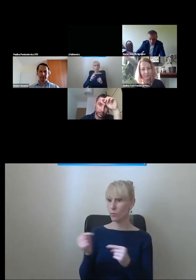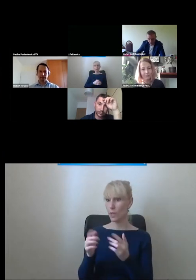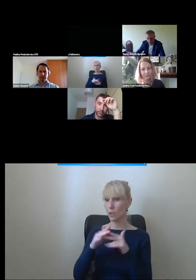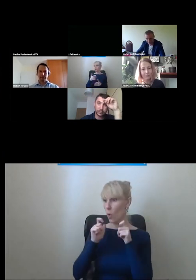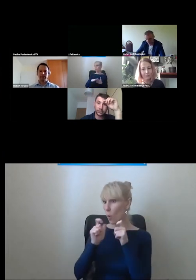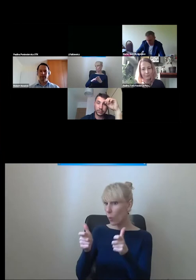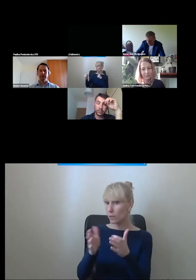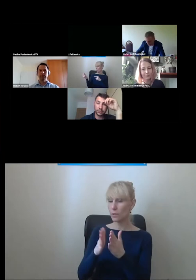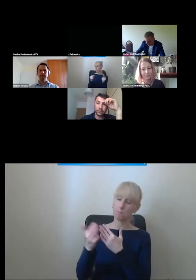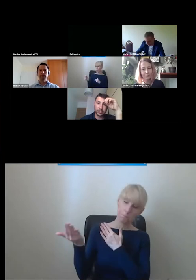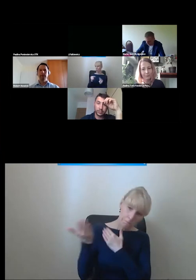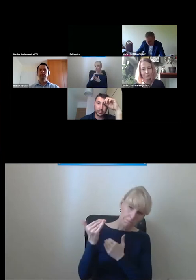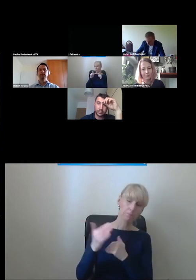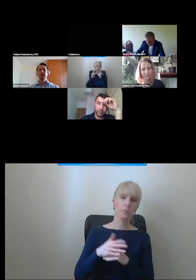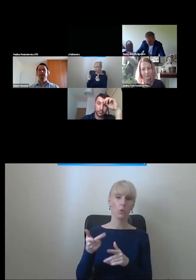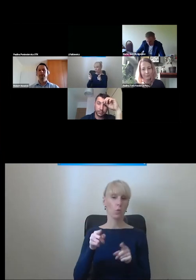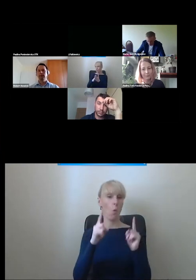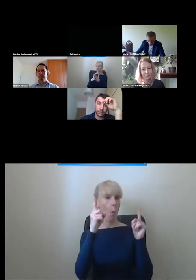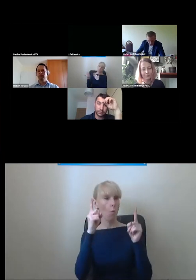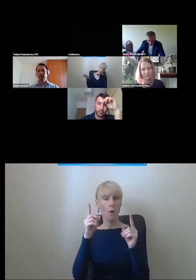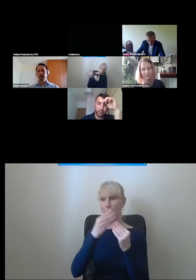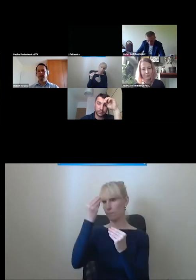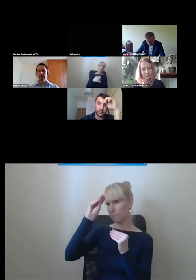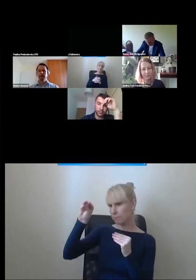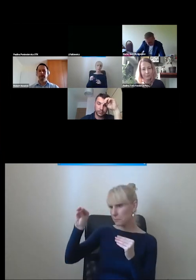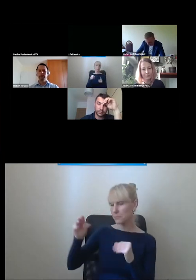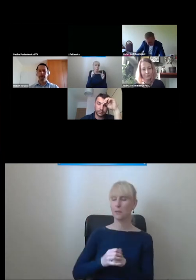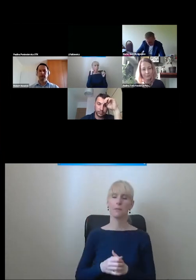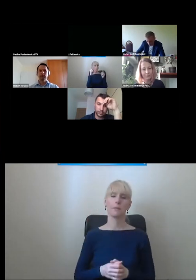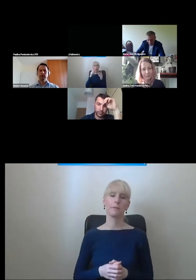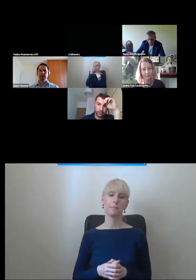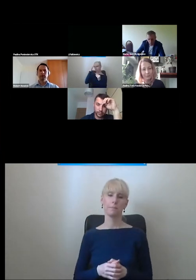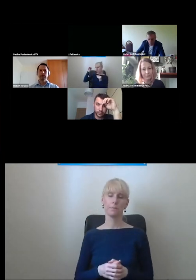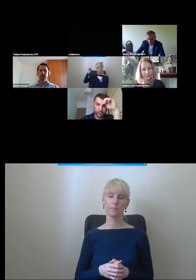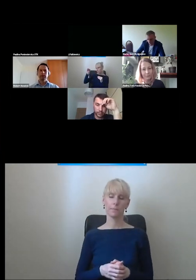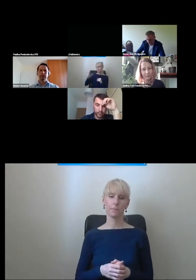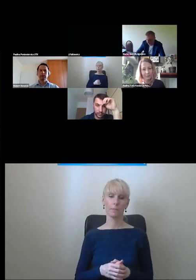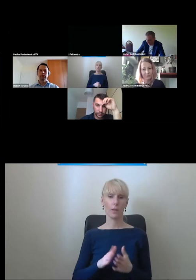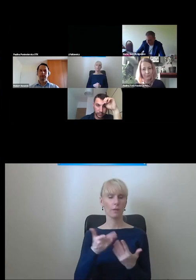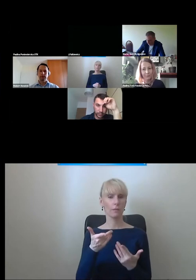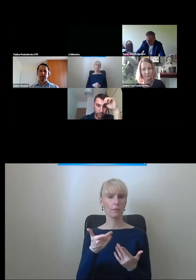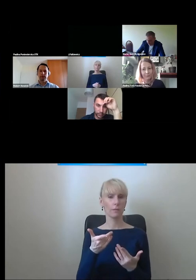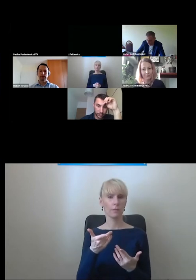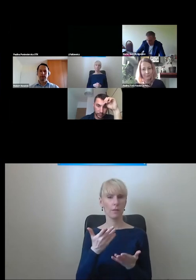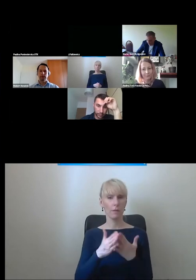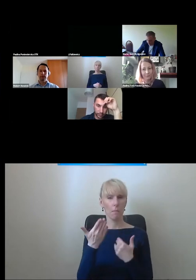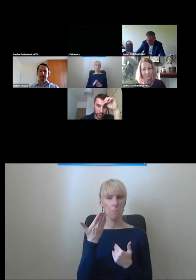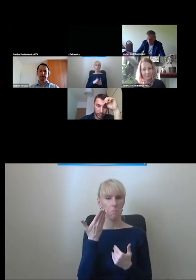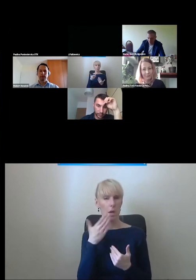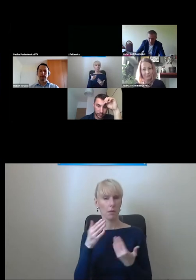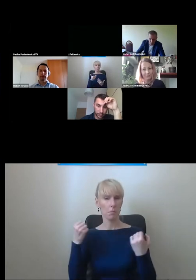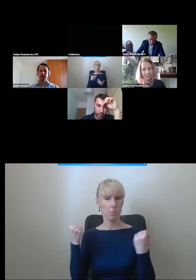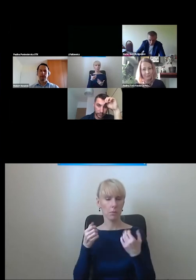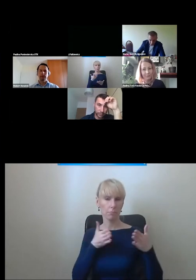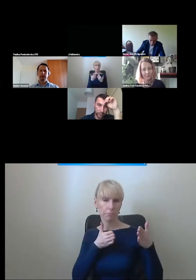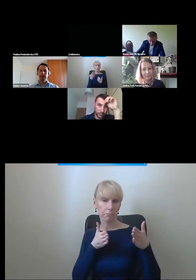jeżeli chodzi o projekty drogowe. Zgłaszają swoje uwagi i czasem są to uwagi jak najbardziej słuszne, czasem są to uwagi, że tak powiem bardzo